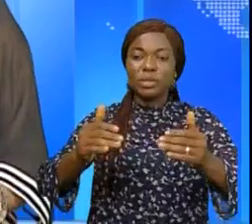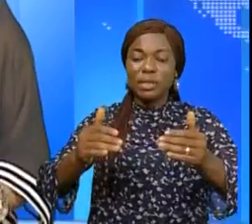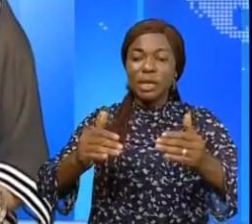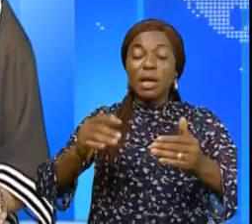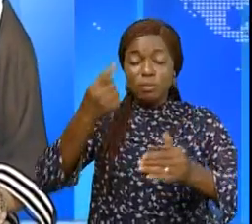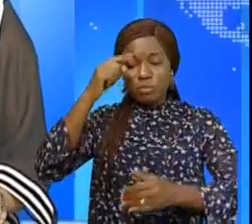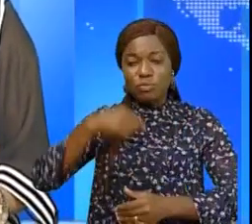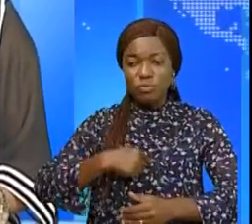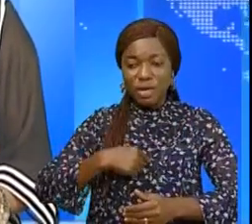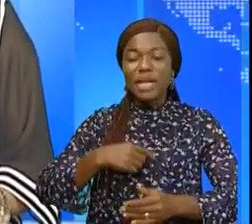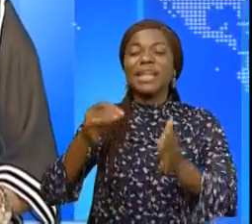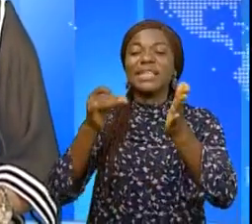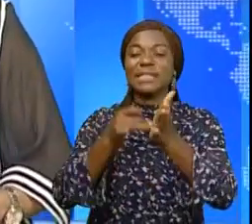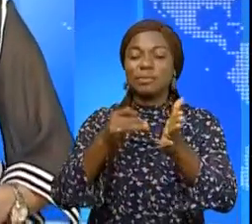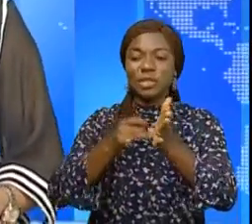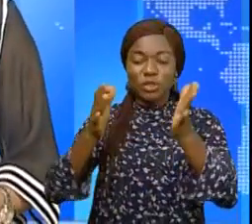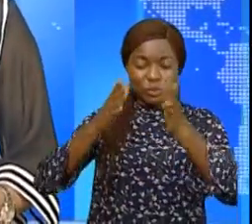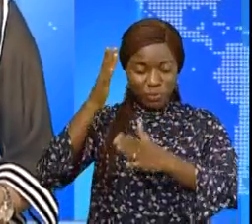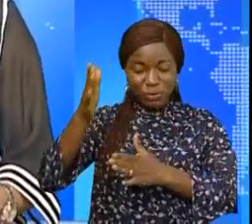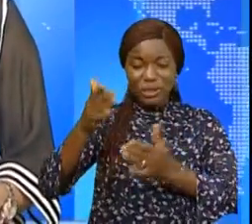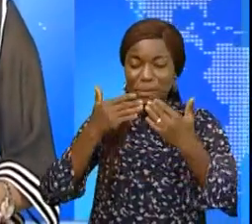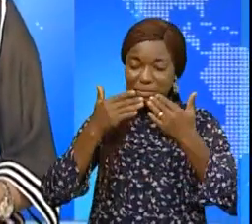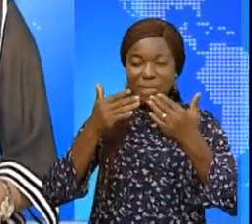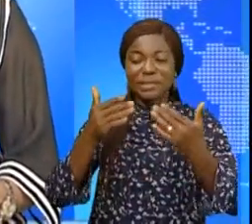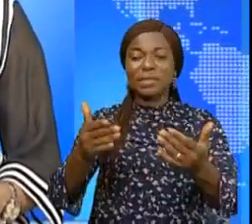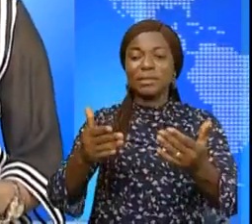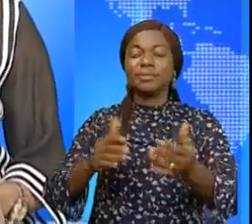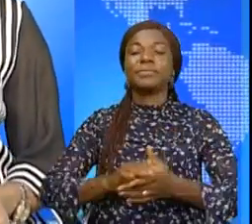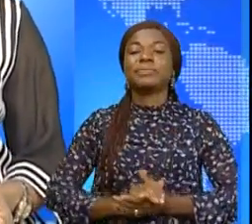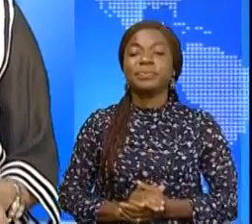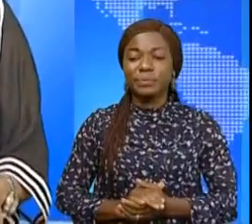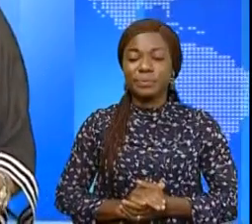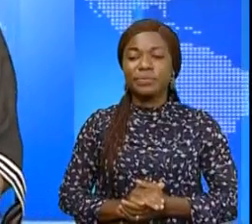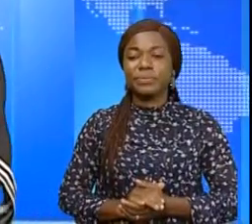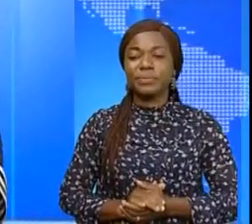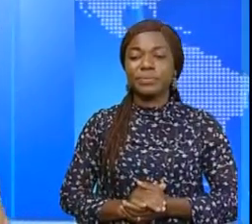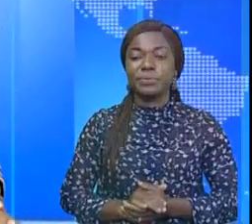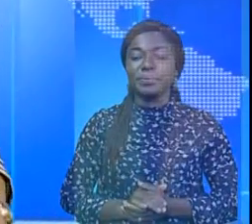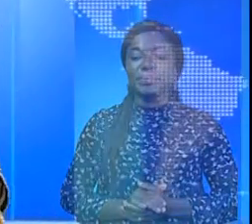portez-vous bien excellente soirée à toutes et à tous bonsoir